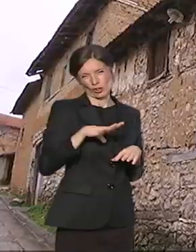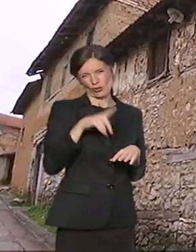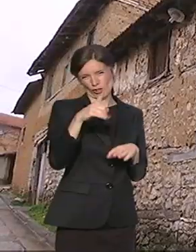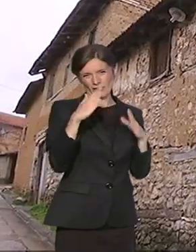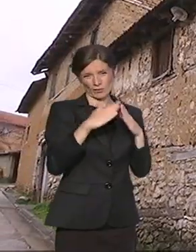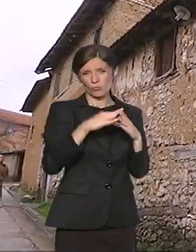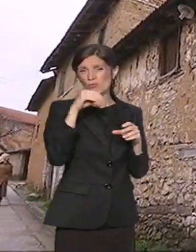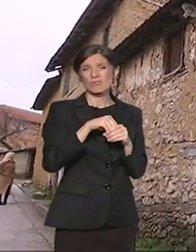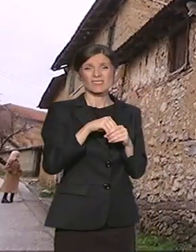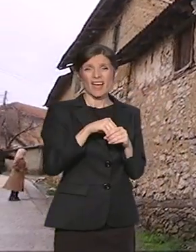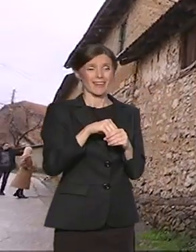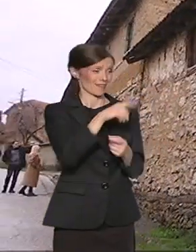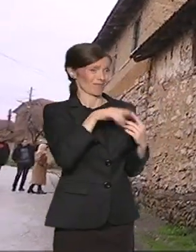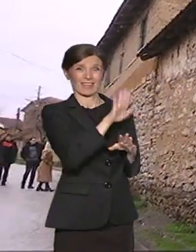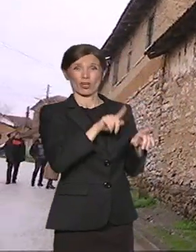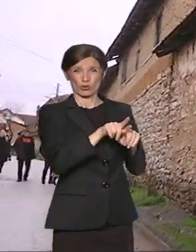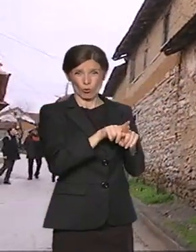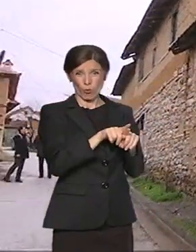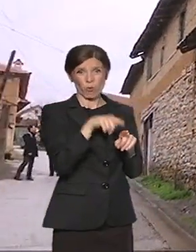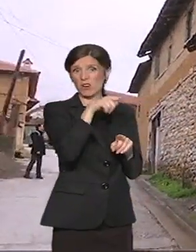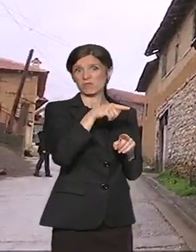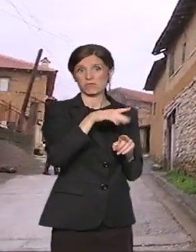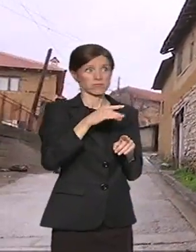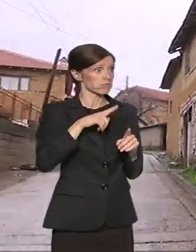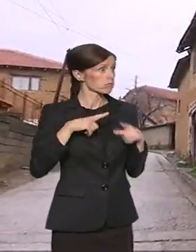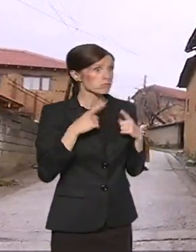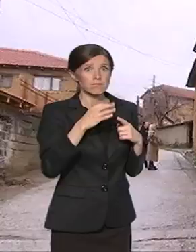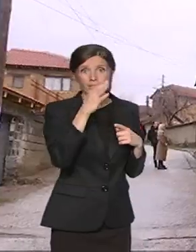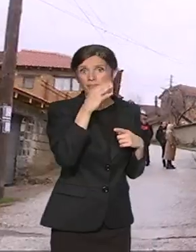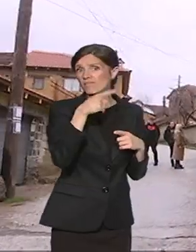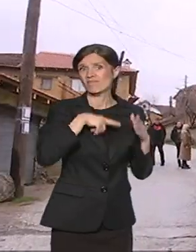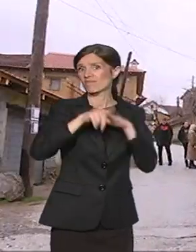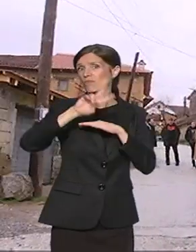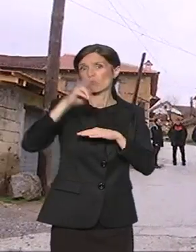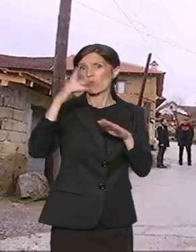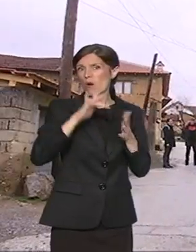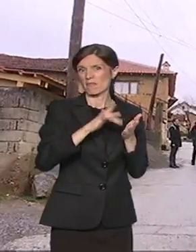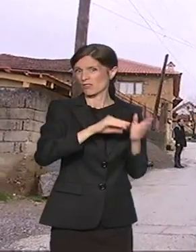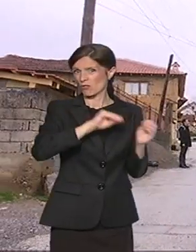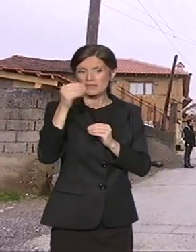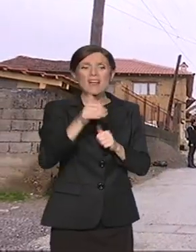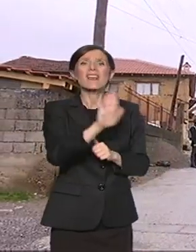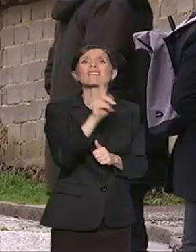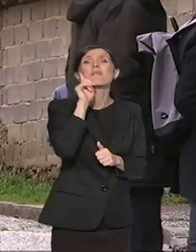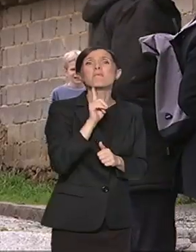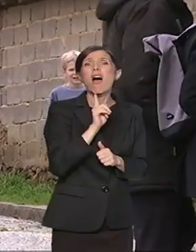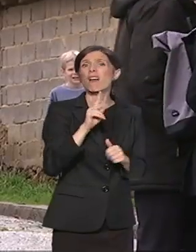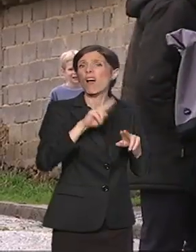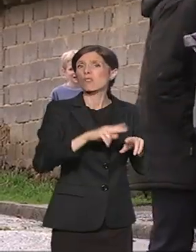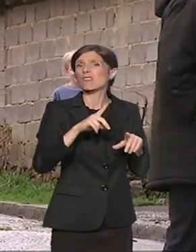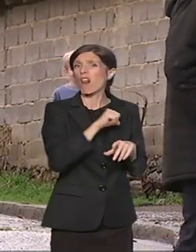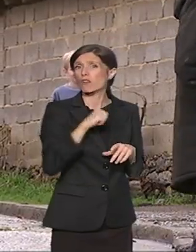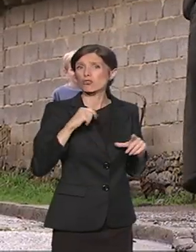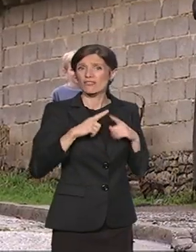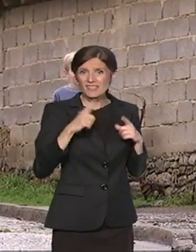napustio njihov drugar. I u kome je sada ostala sama njegova majka. Redovno je posećuju. Da je ohrabre